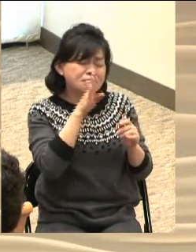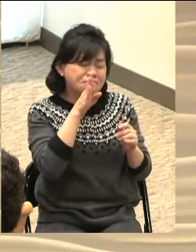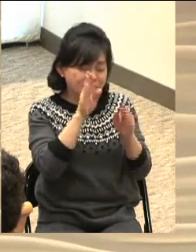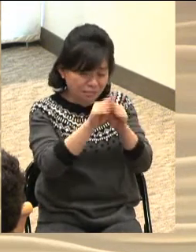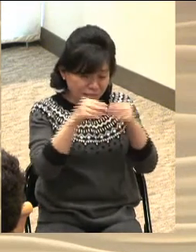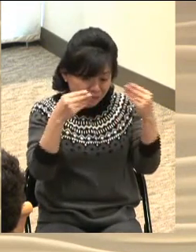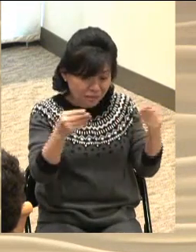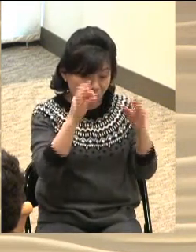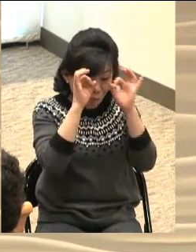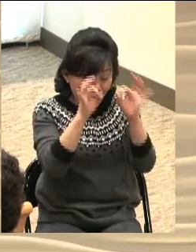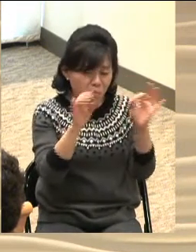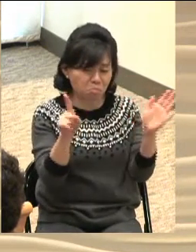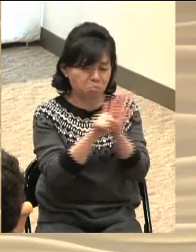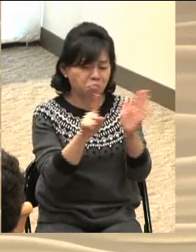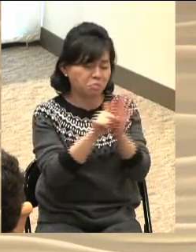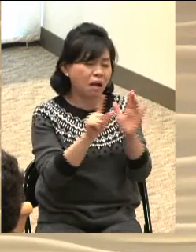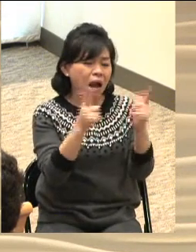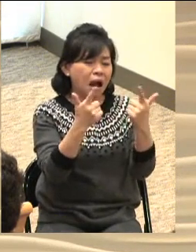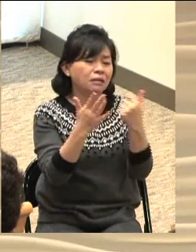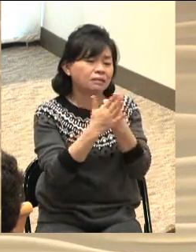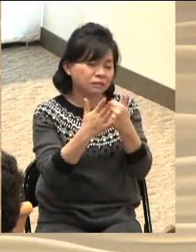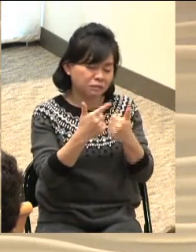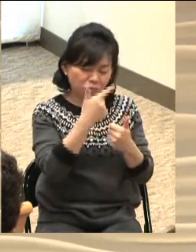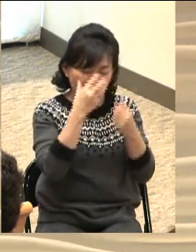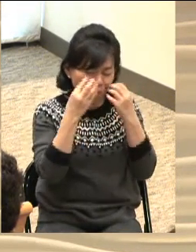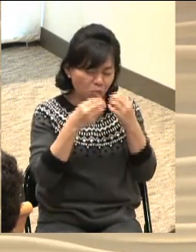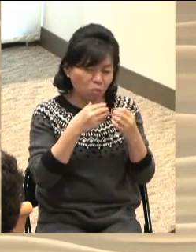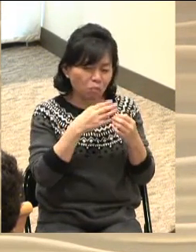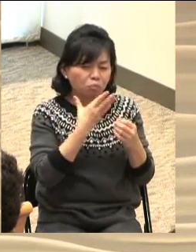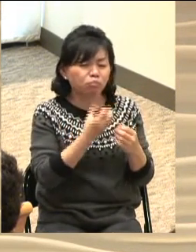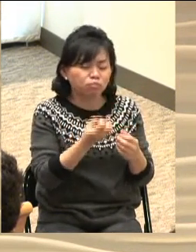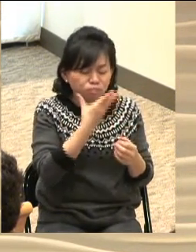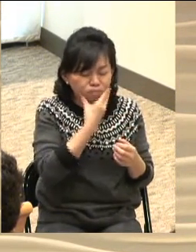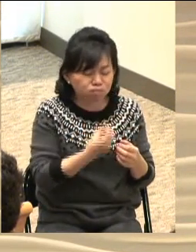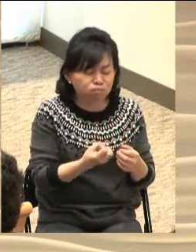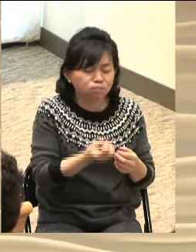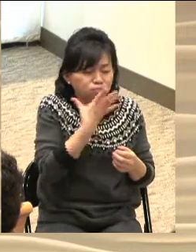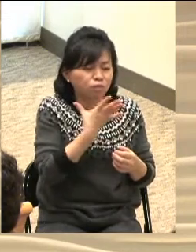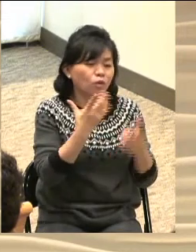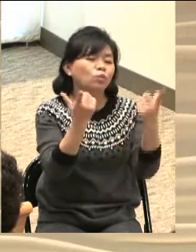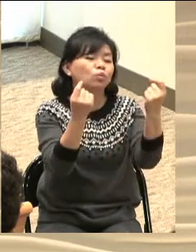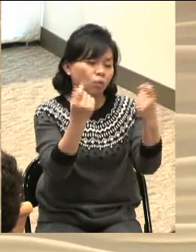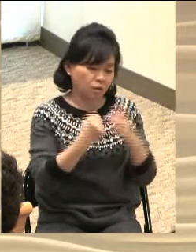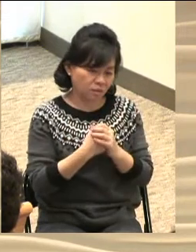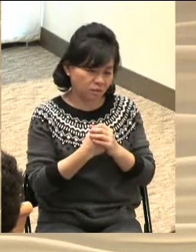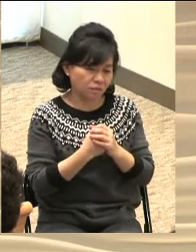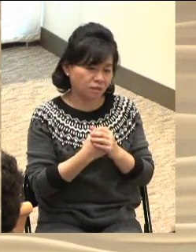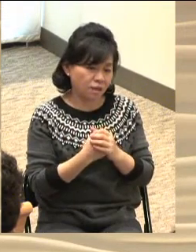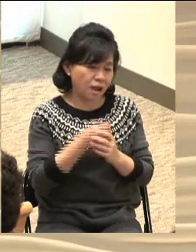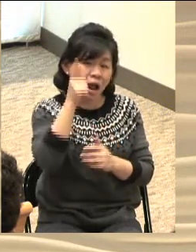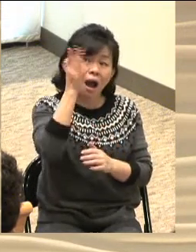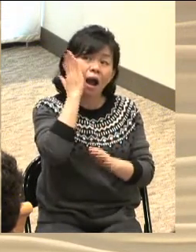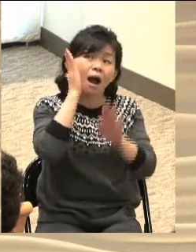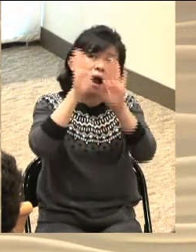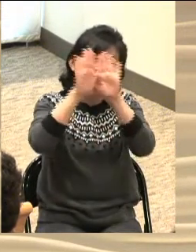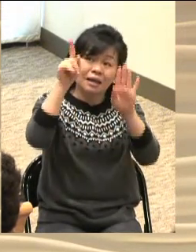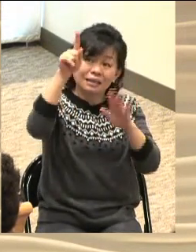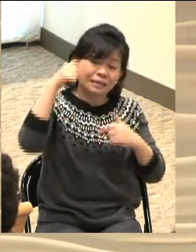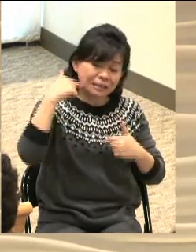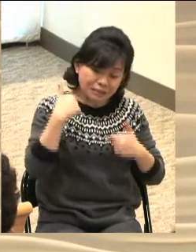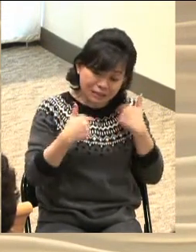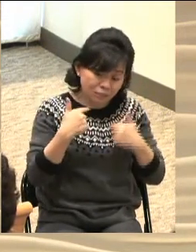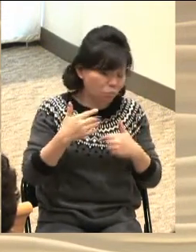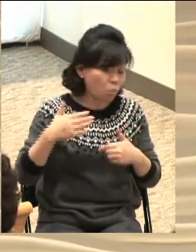사람이라고 할 수밖에 없을 것입니다 마치 안고 없는 찐빵을 먹듯이 정말 하늘의 기쁨을 모르는 그리스도인의